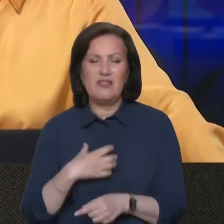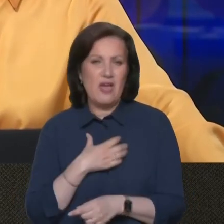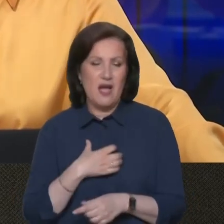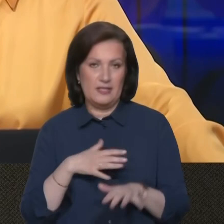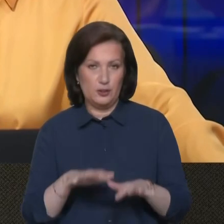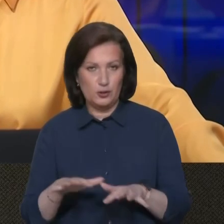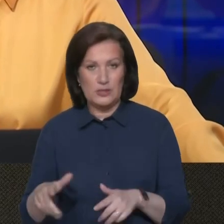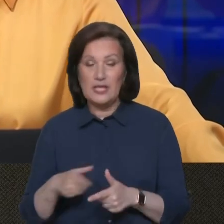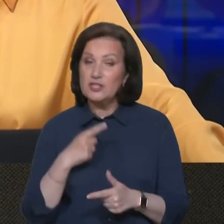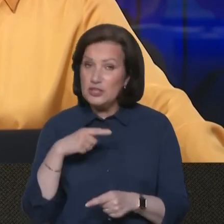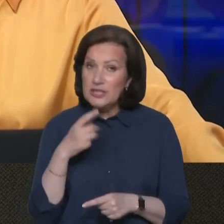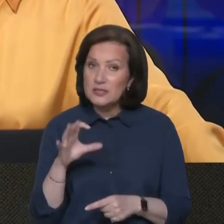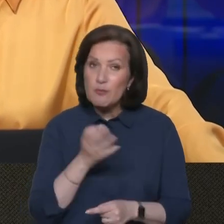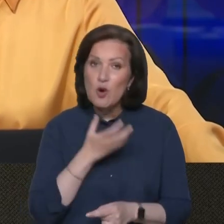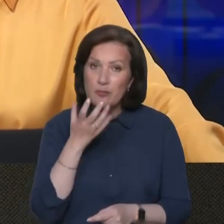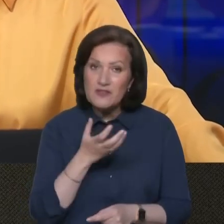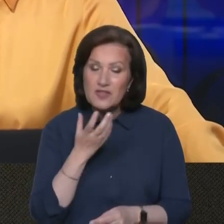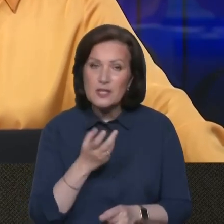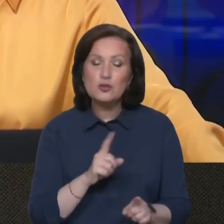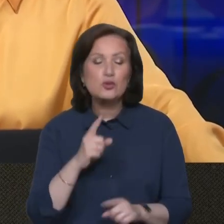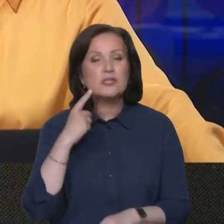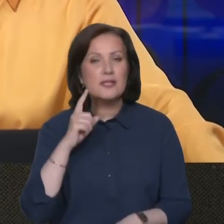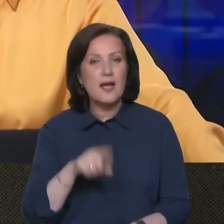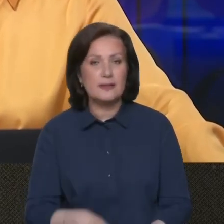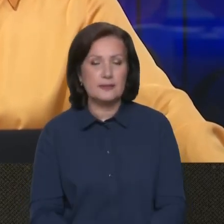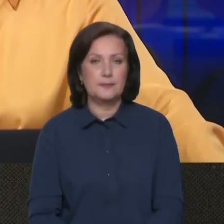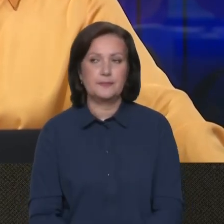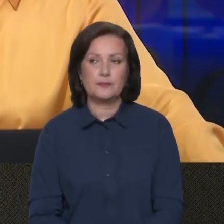точки. Чи йдеться і про Південь, зокрема? Що знаєте?